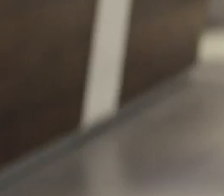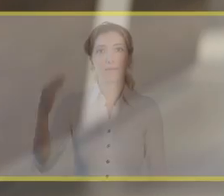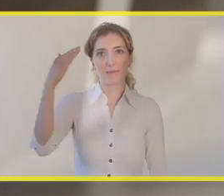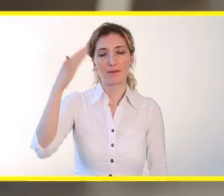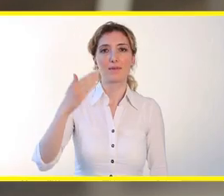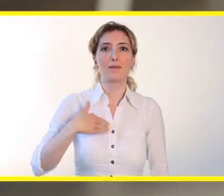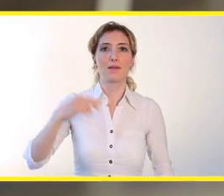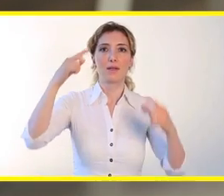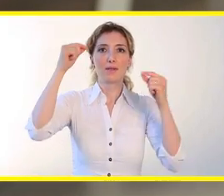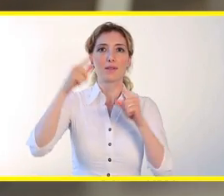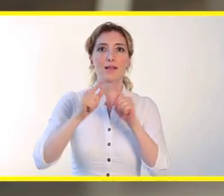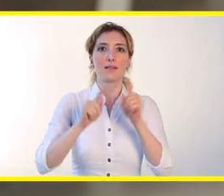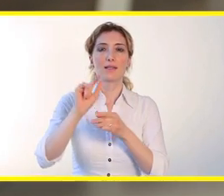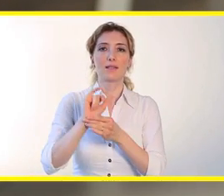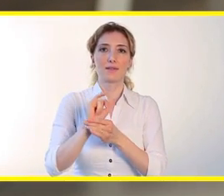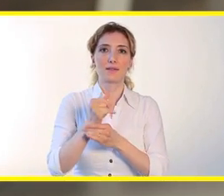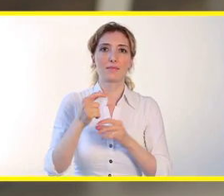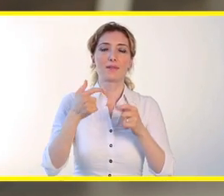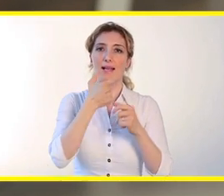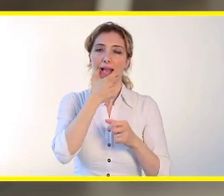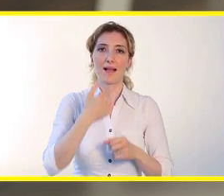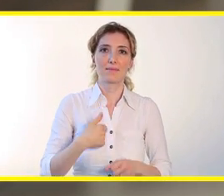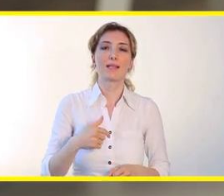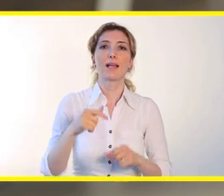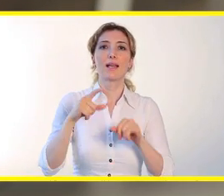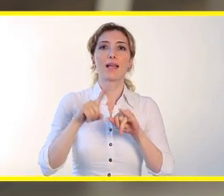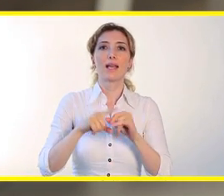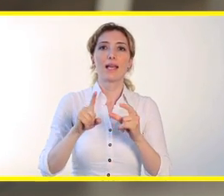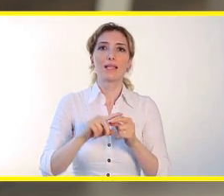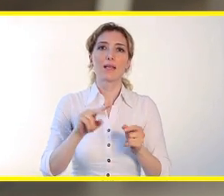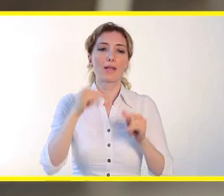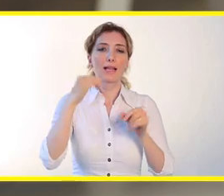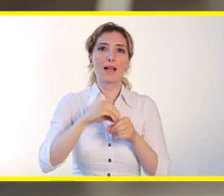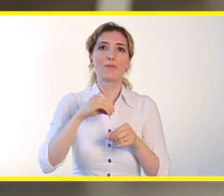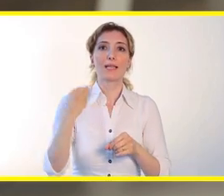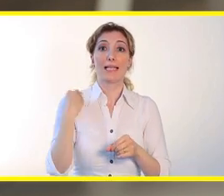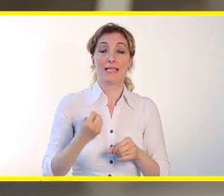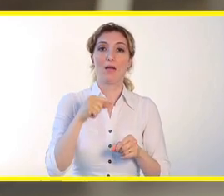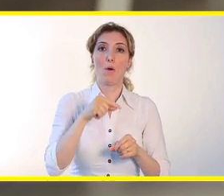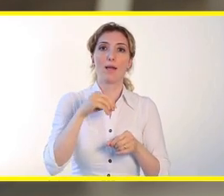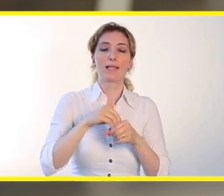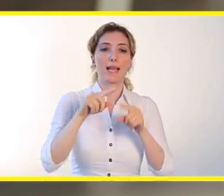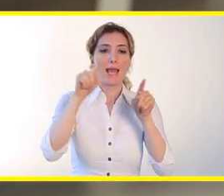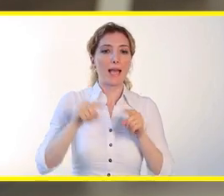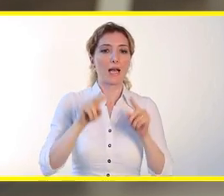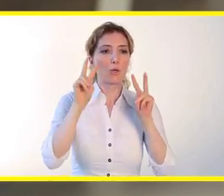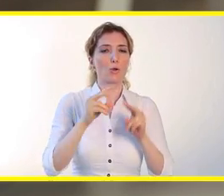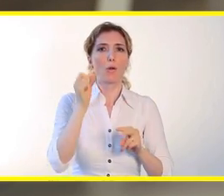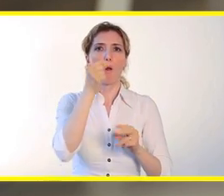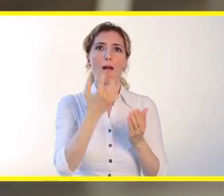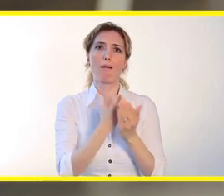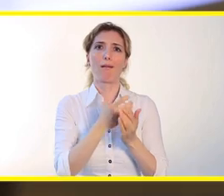Merhaba, ben Turkcell Teknoloji Danışmanımız Gamze. HTC One M9 ile ekrandaki bir görüntüyü kolayca